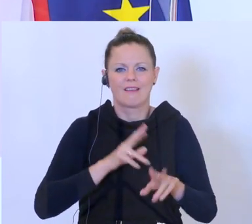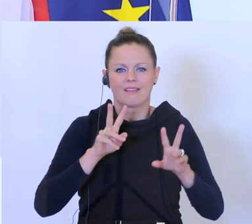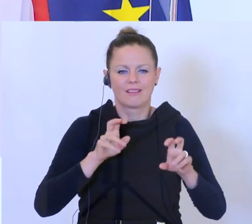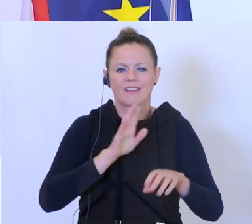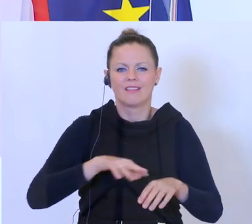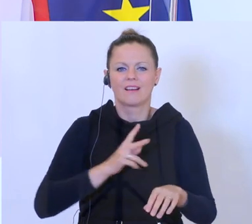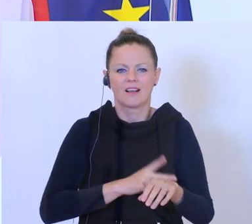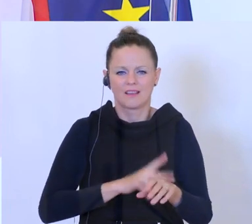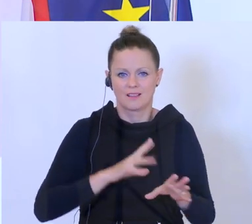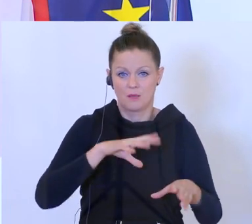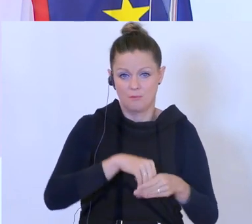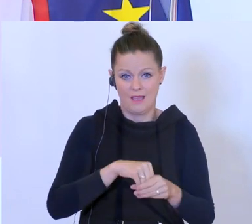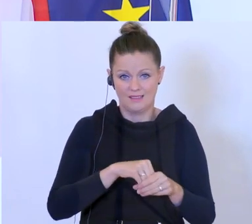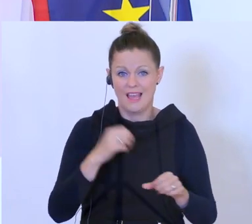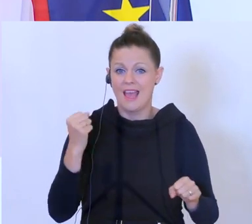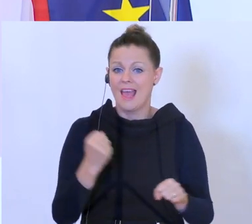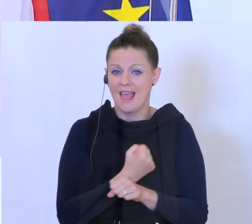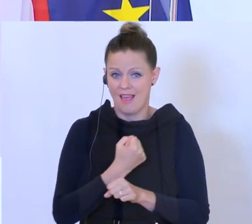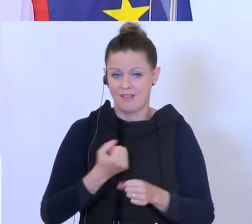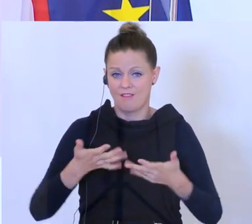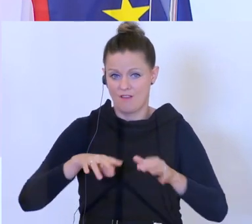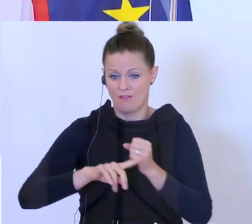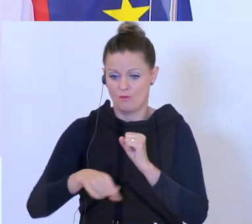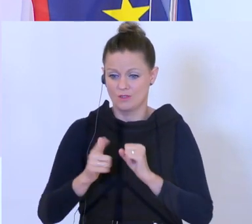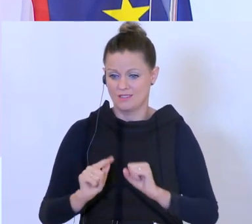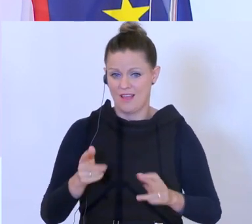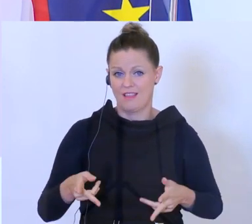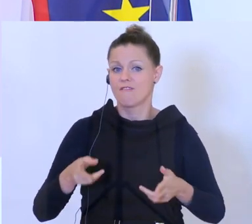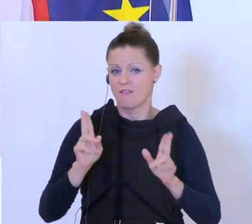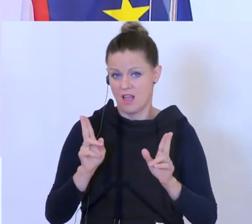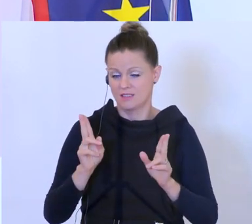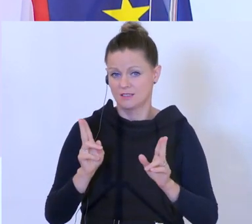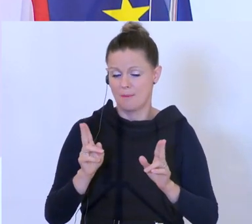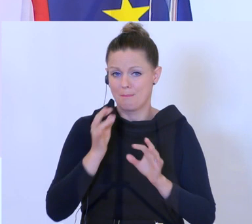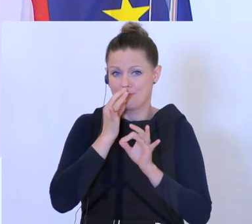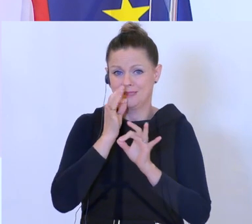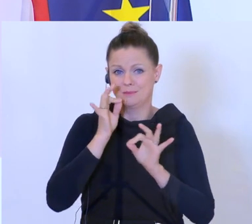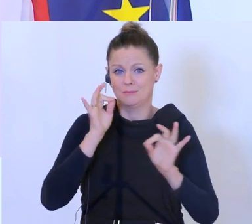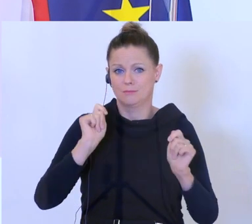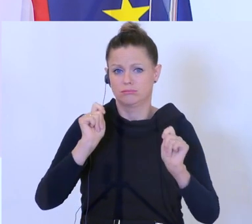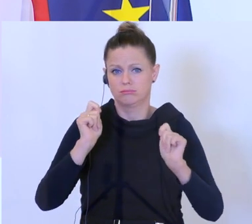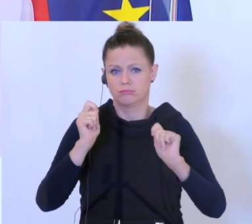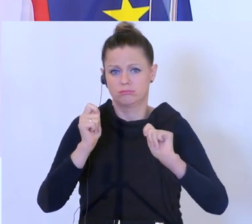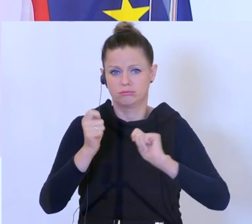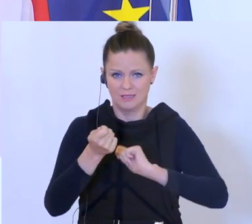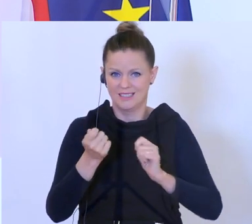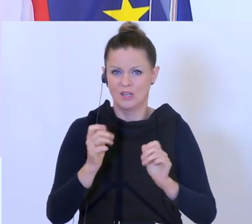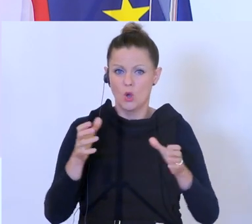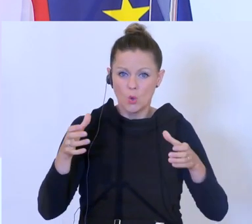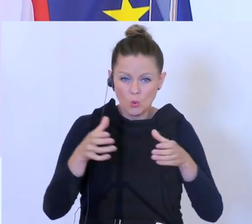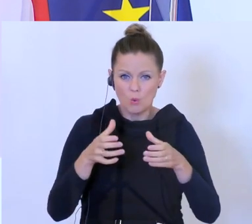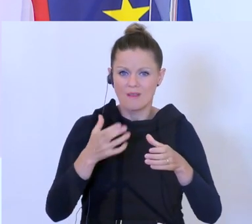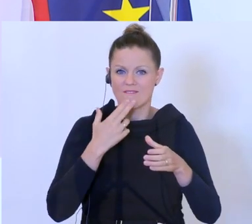Härtefallfonds in der zweiten Phase massiv nachgebessert, den Bezugszeitraum und die Bezugsgruppen